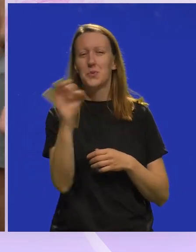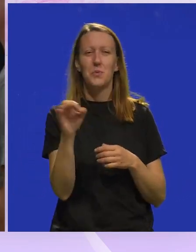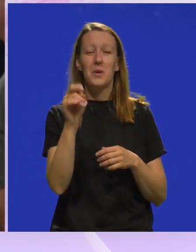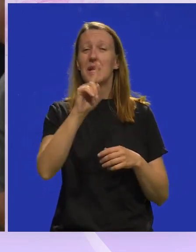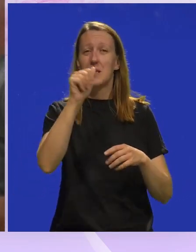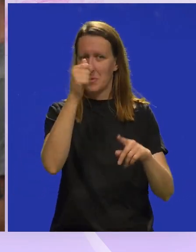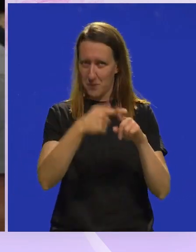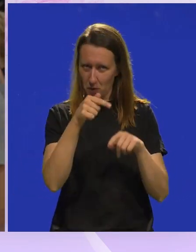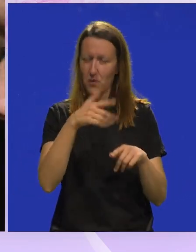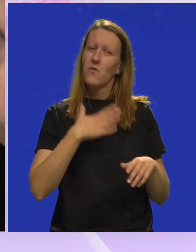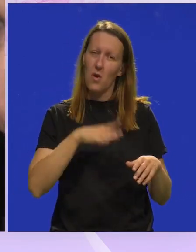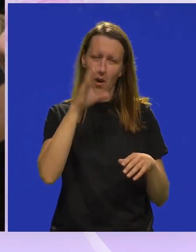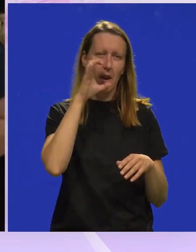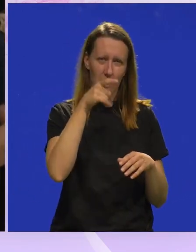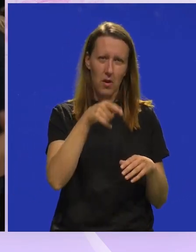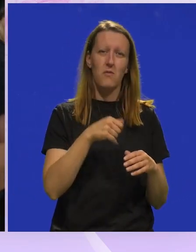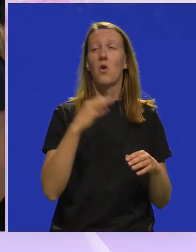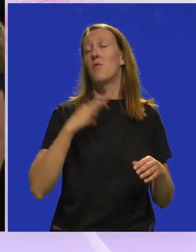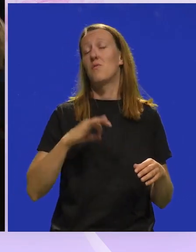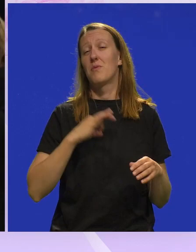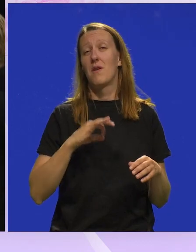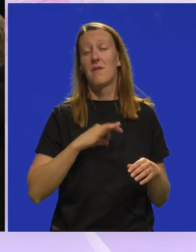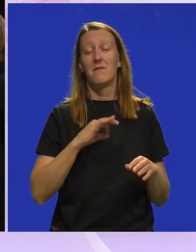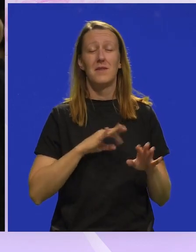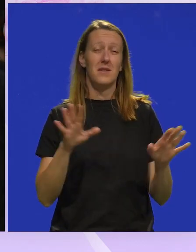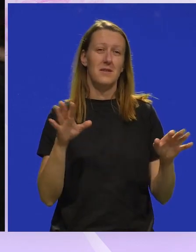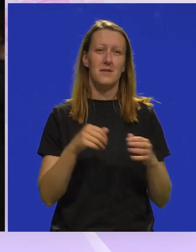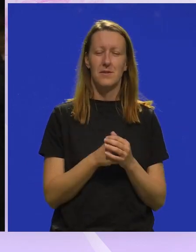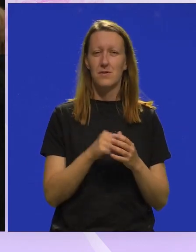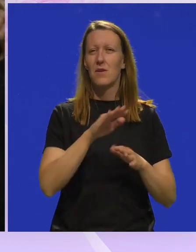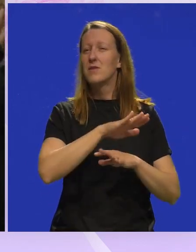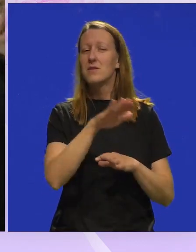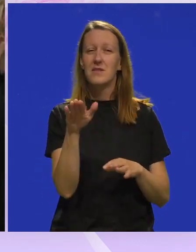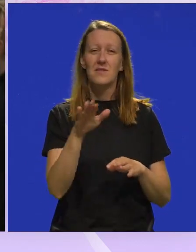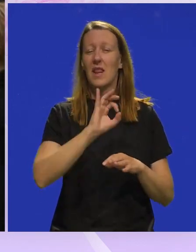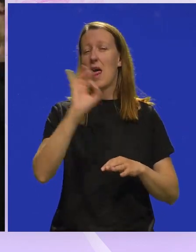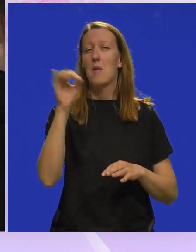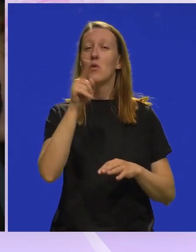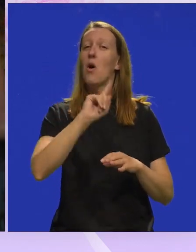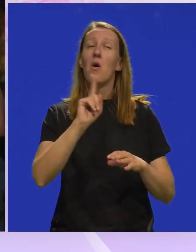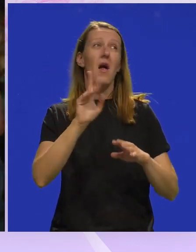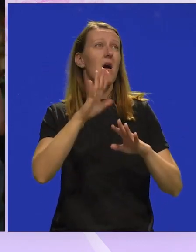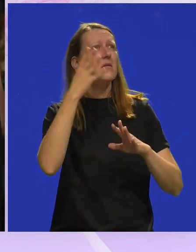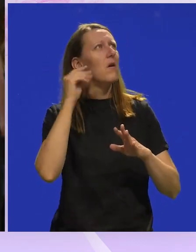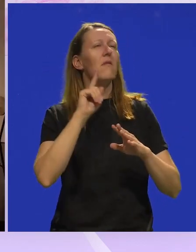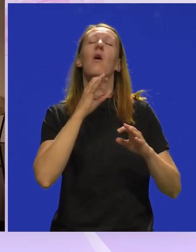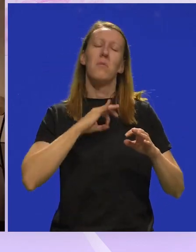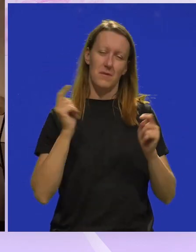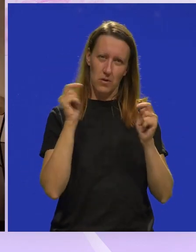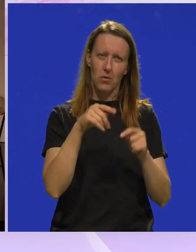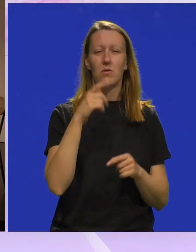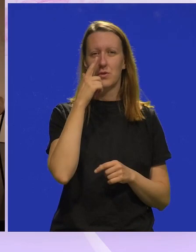Niste prvi put ovdje, volite njihove predstave? obovezno, obovezno. Sve, sve najbolje. To se ne propušta? Ne, nikako.